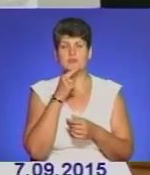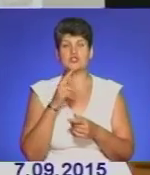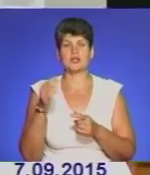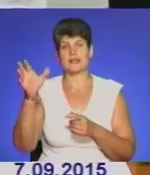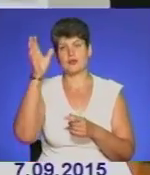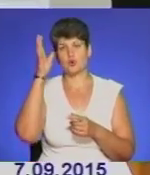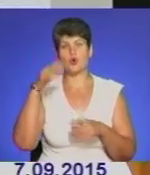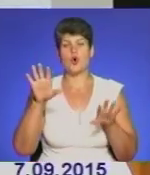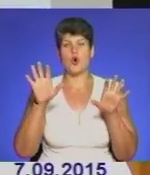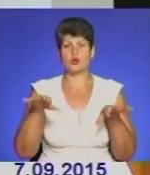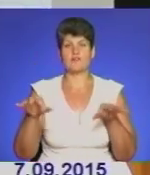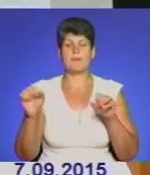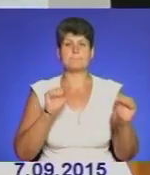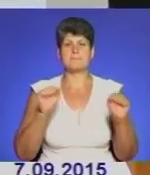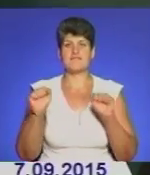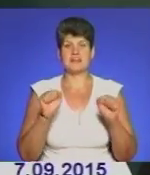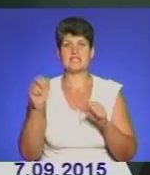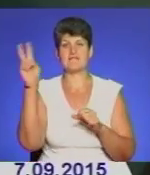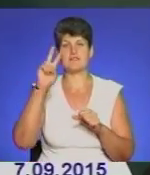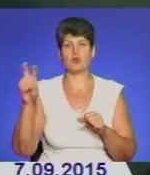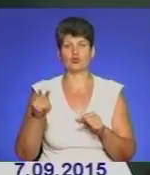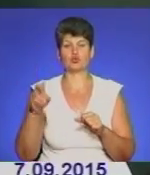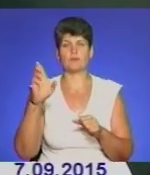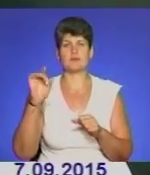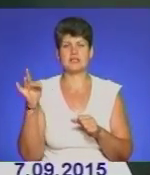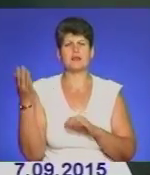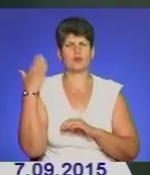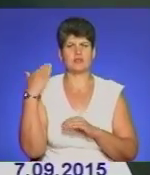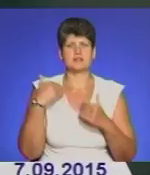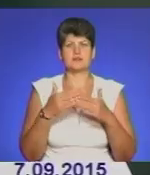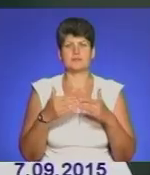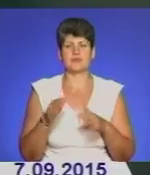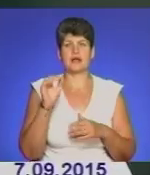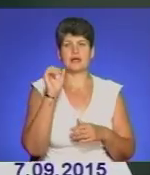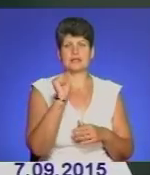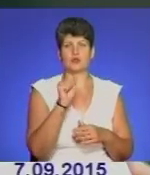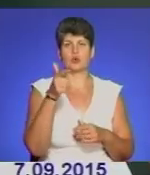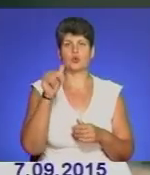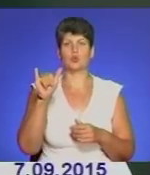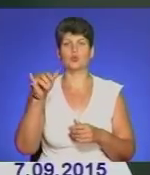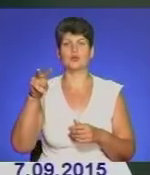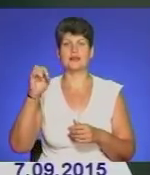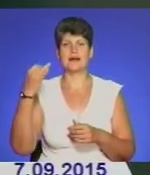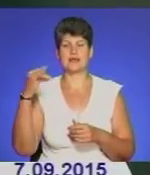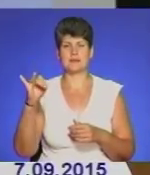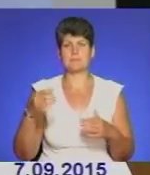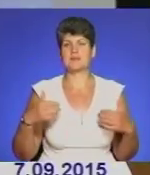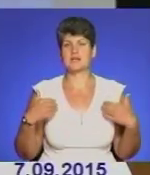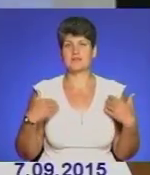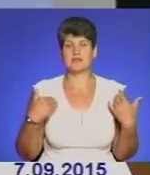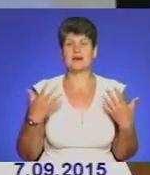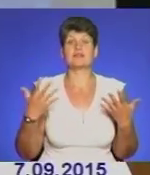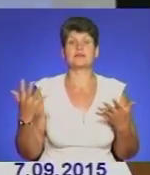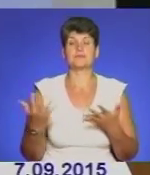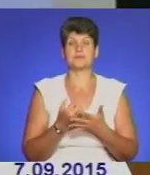правління Української міжбанківської валютної біржі і колишній випускник вишу Анатолій Гулей. Поважний гіст привітав альма-матер, де здобув у